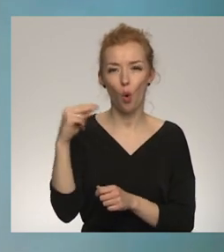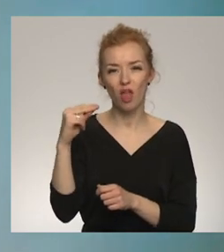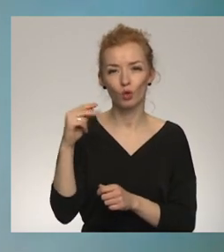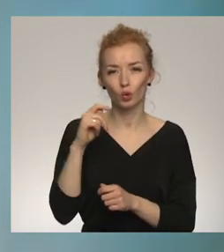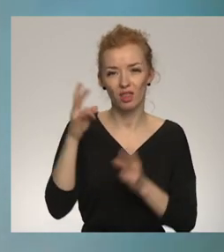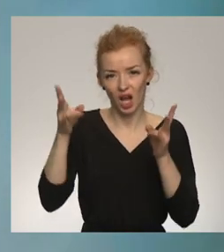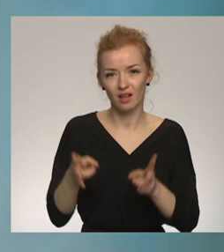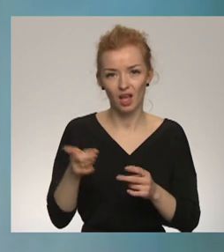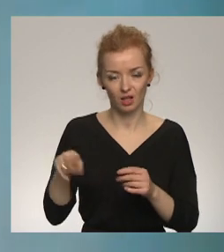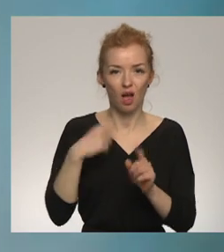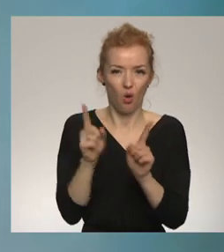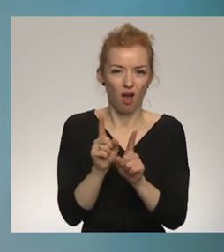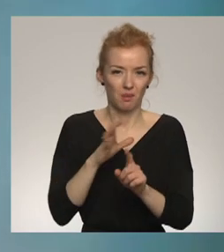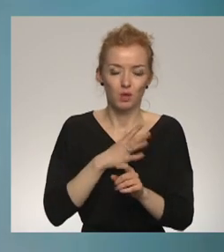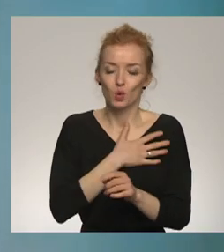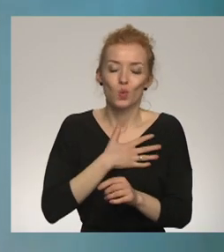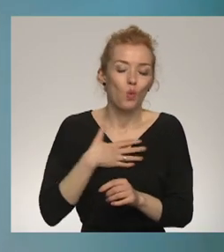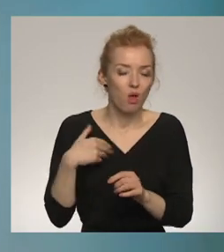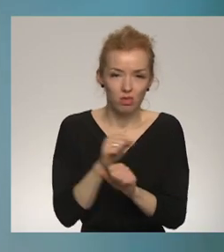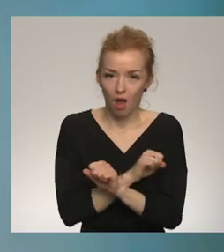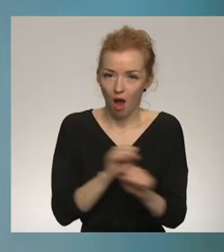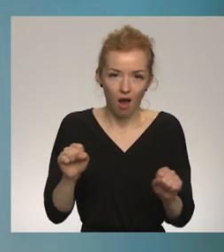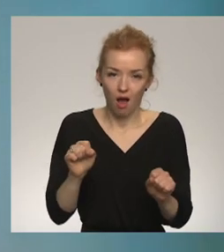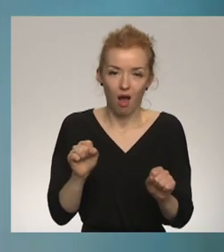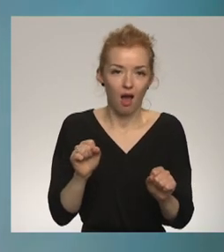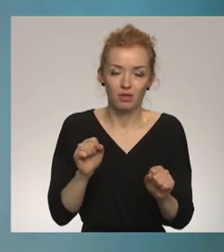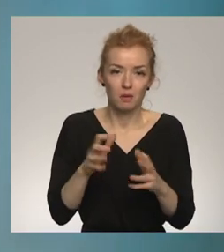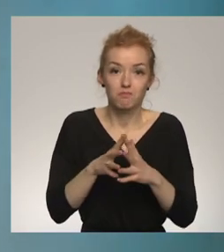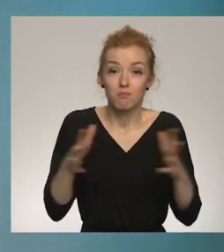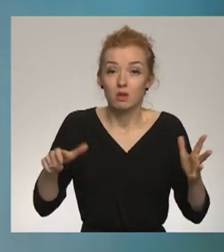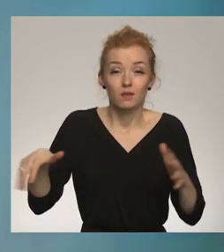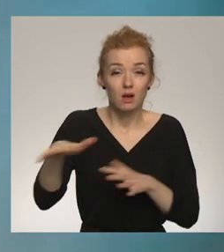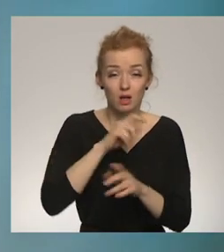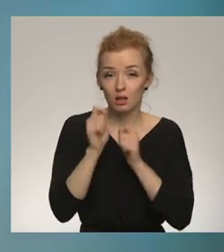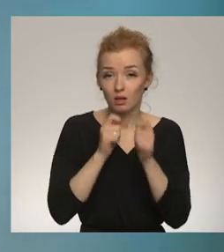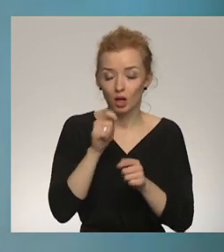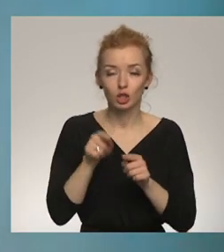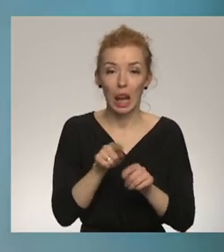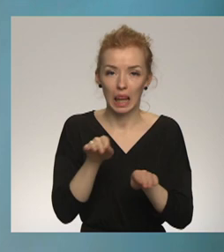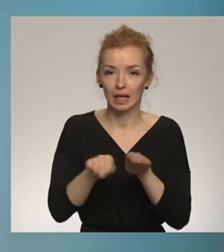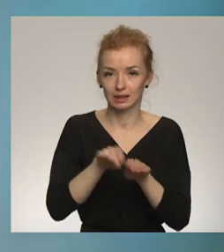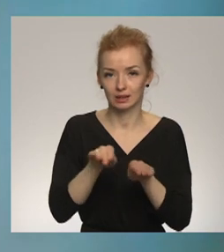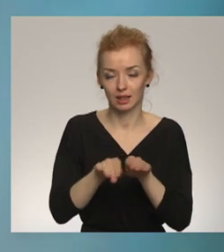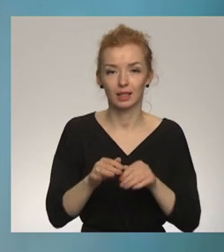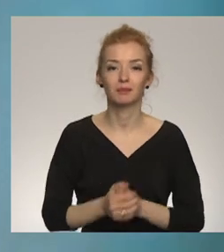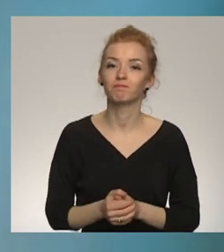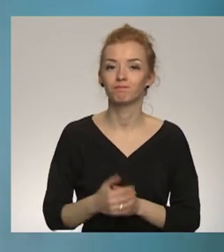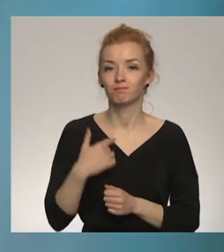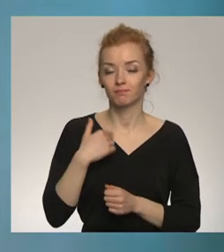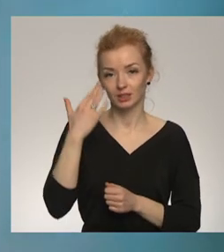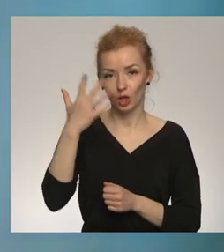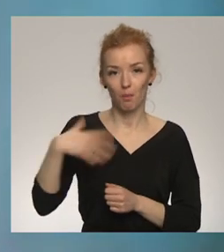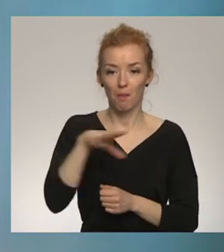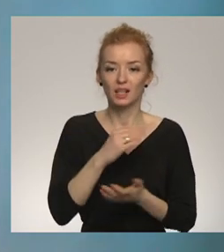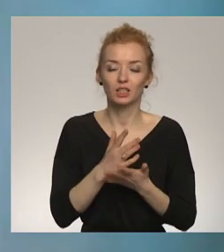tradēdija. Tas bija vēl viens tāds pats ļoti masīvs cilvēka atbalsts. Un šis ir ļoti līdzīgi. Es domāju, ka mēs esam